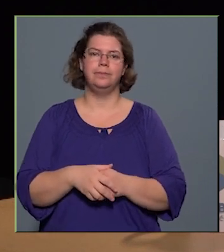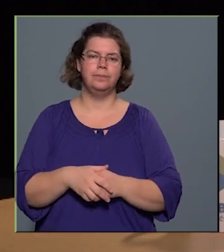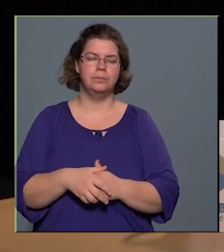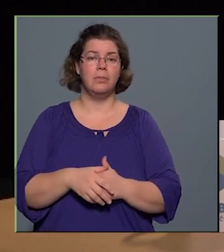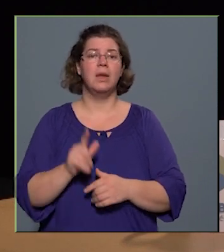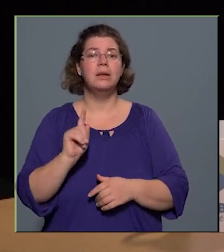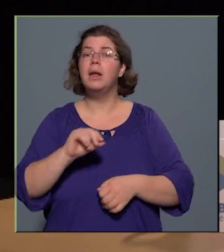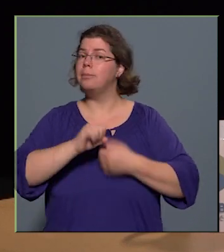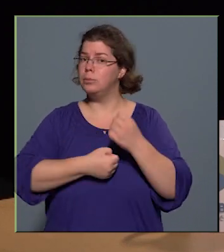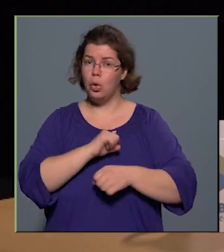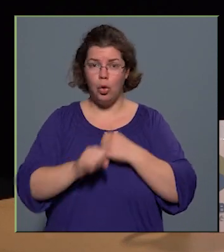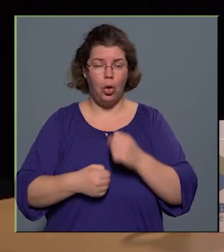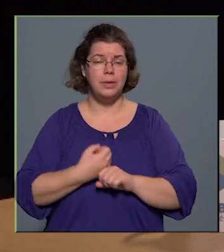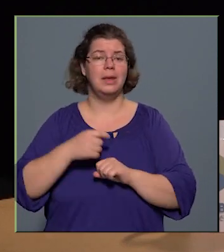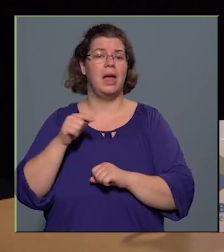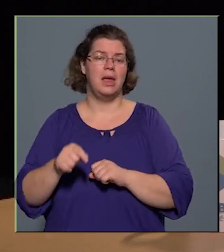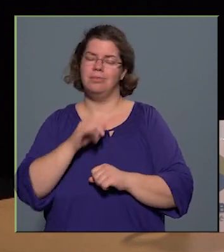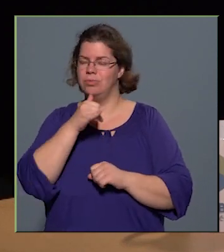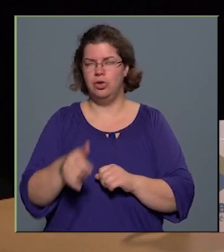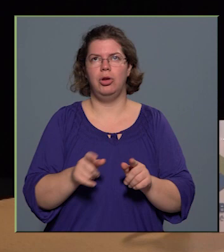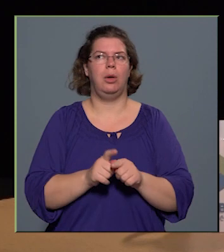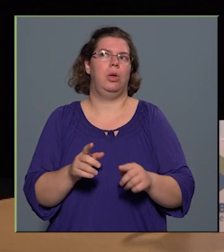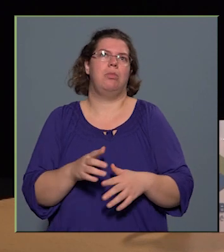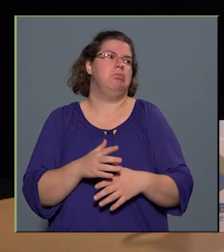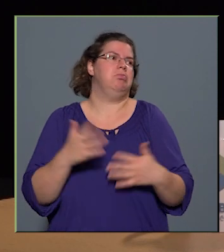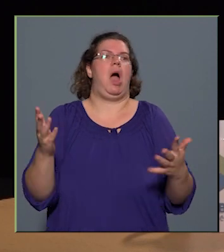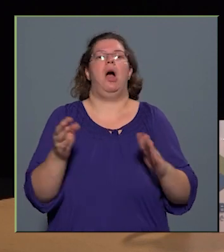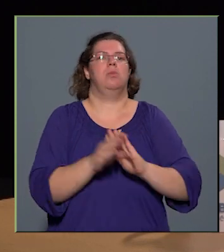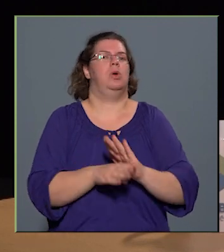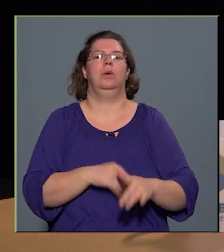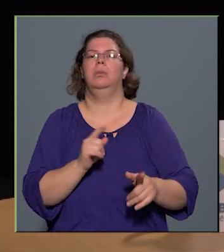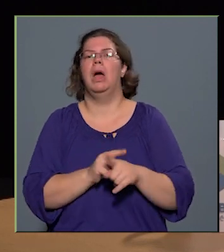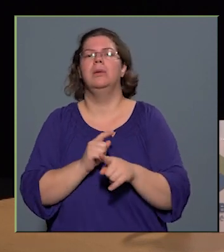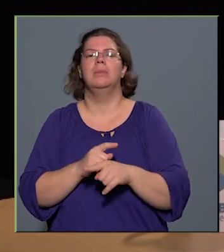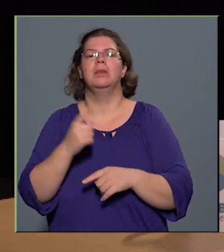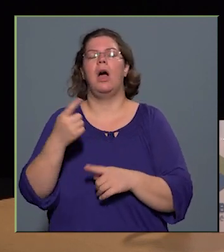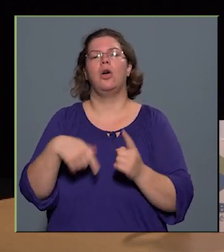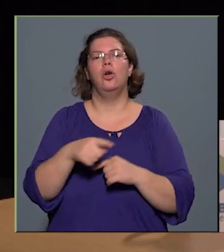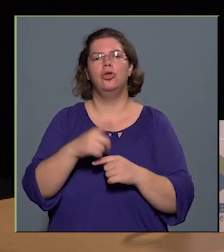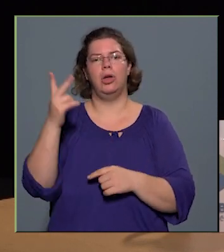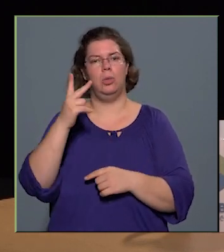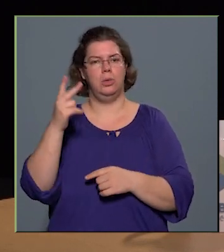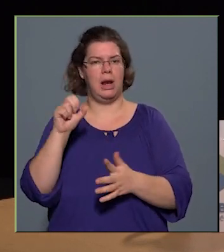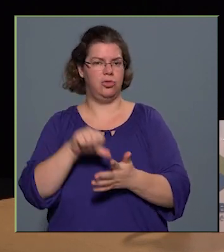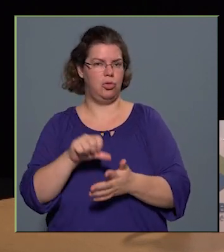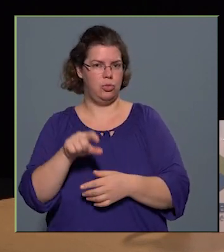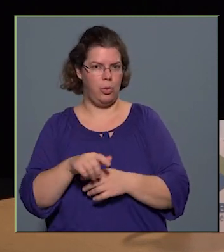de működik, tehát itt nincsenek olyan nagy programok, mint mondjuk a Körösi Kultimáns Központban.